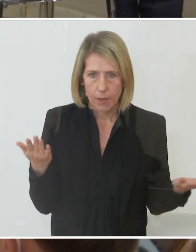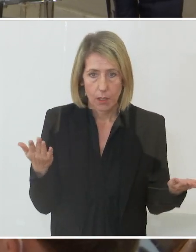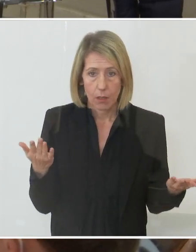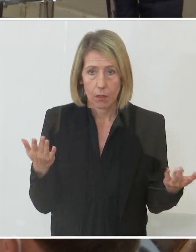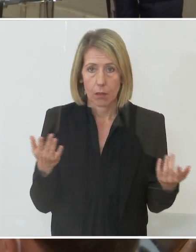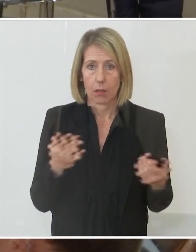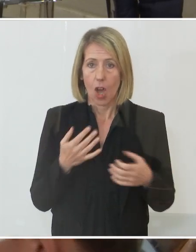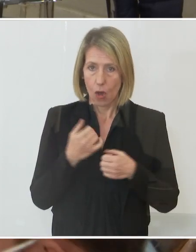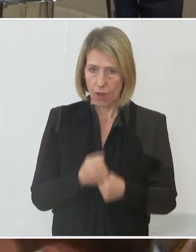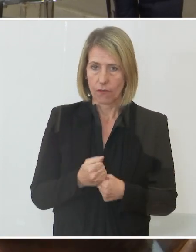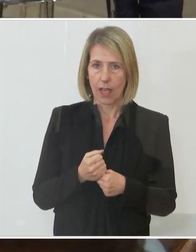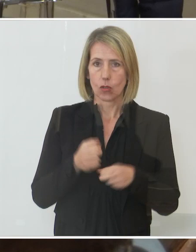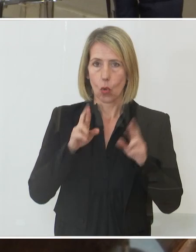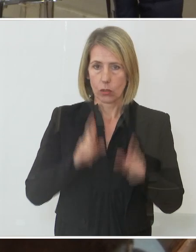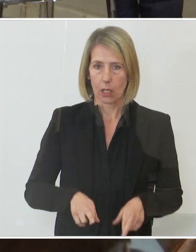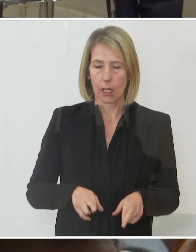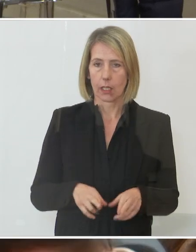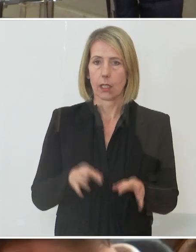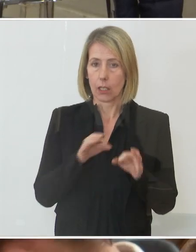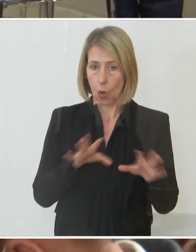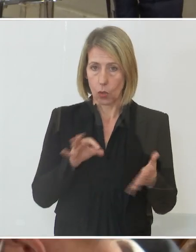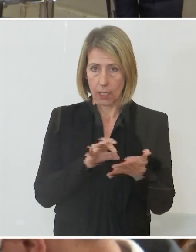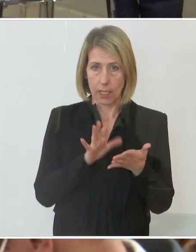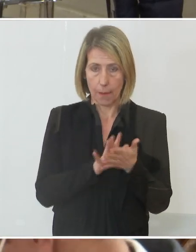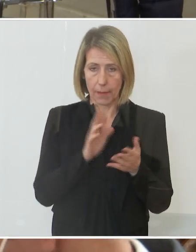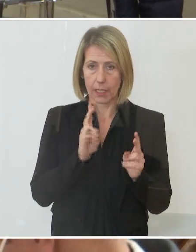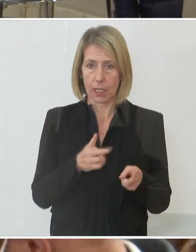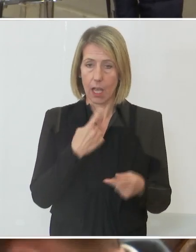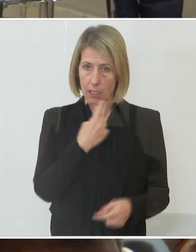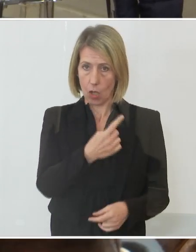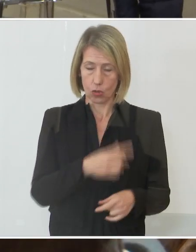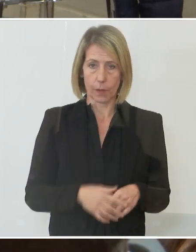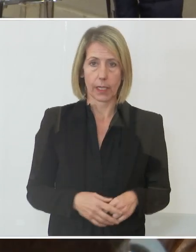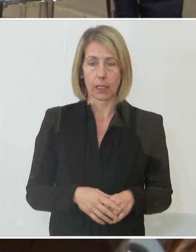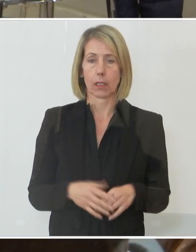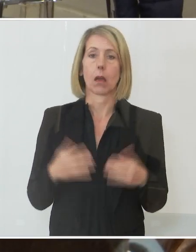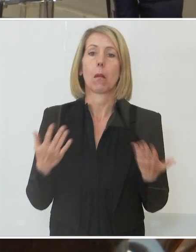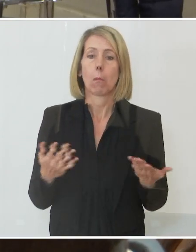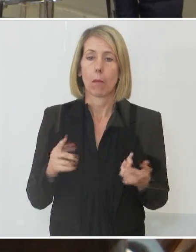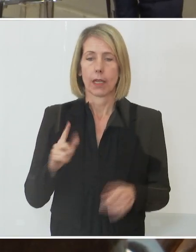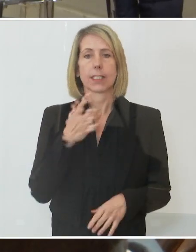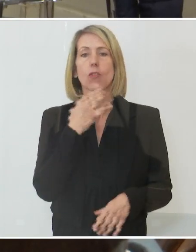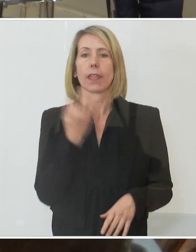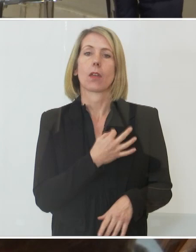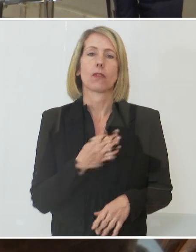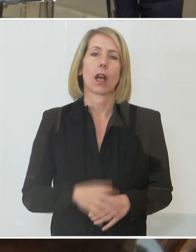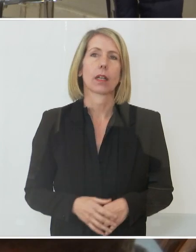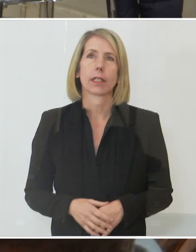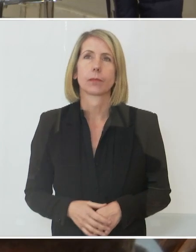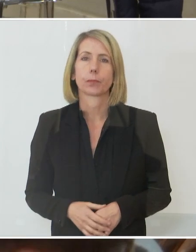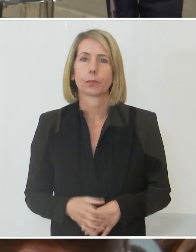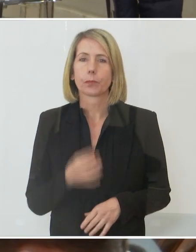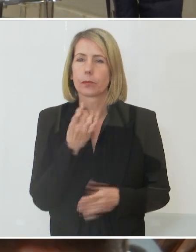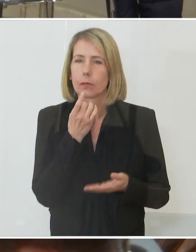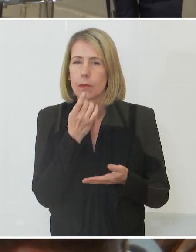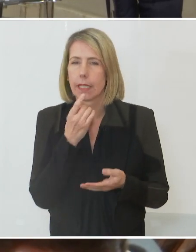ist das verfassungsrechtlich überhaupt möglich? Zweite Frage, wollte ich noch eine Präz